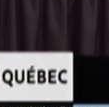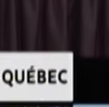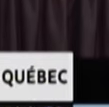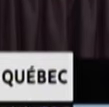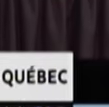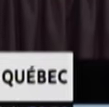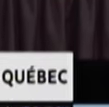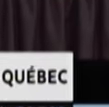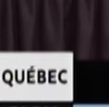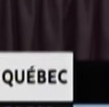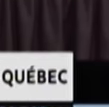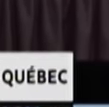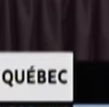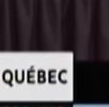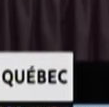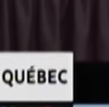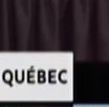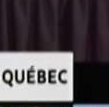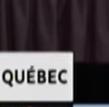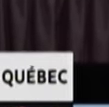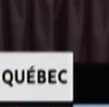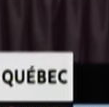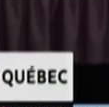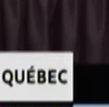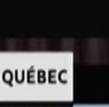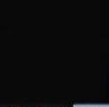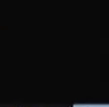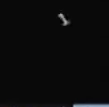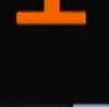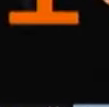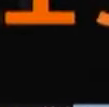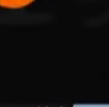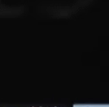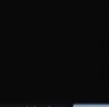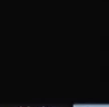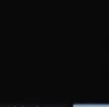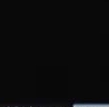ont fait le point sur la situation de la COVID-19 au Québec. On fait le point avec vous, à verronique.